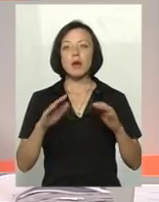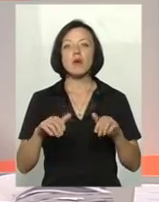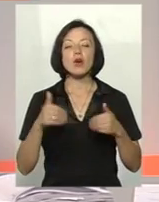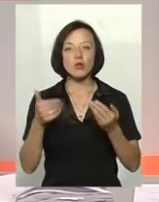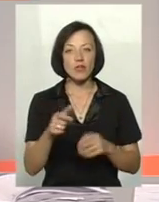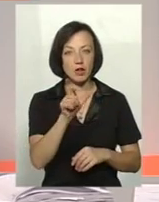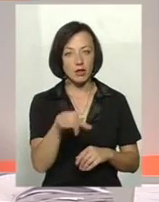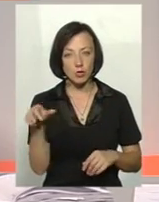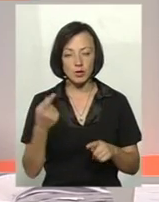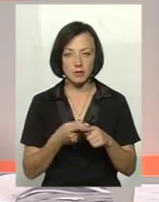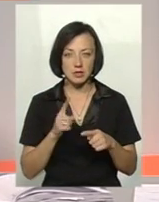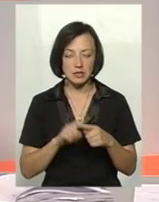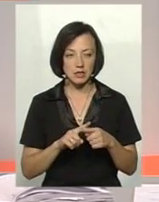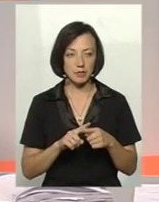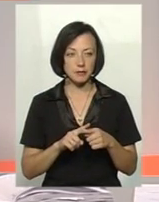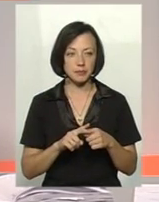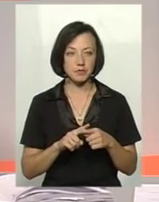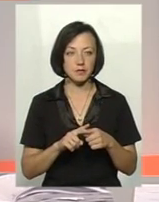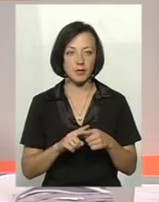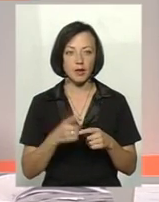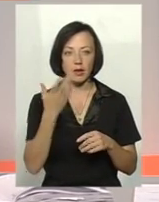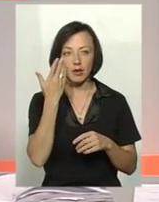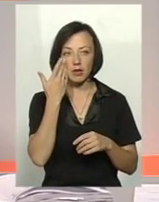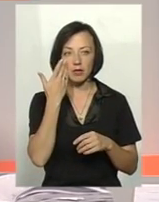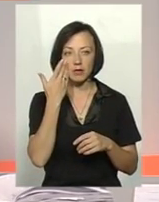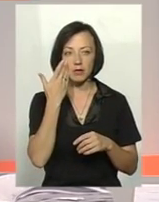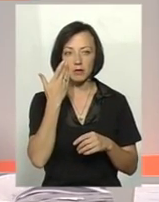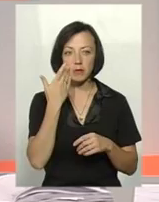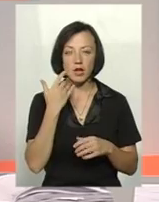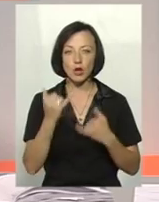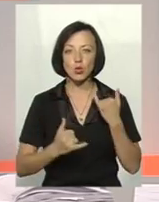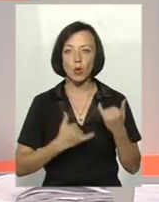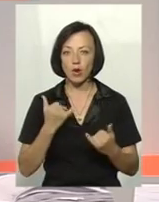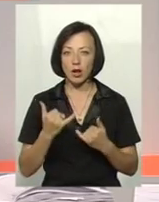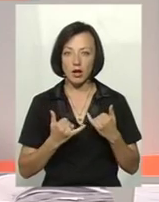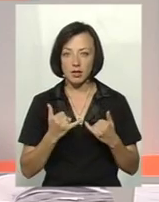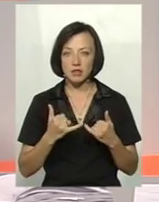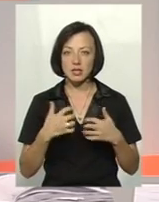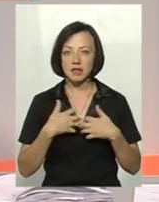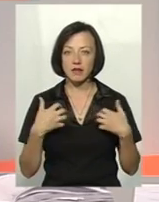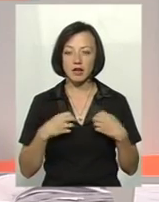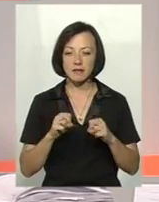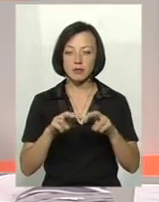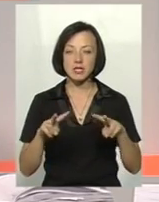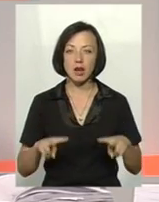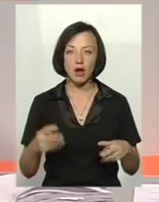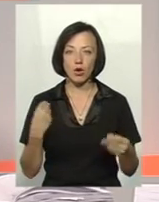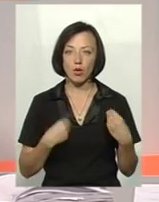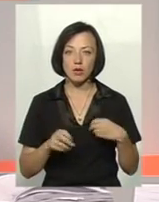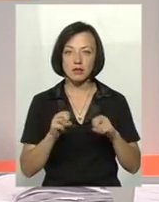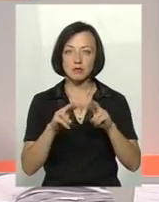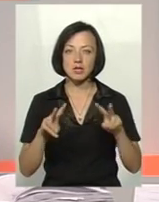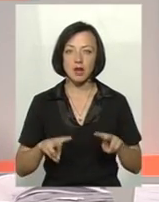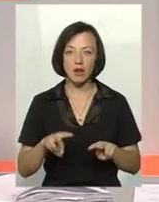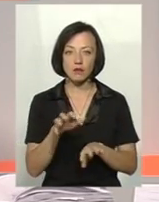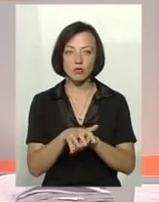громадянинам, це, значить, при догляді за тваринами мати спеціальний одяг, спеціальне взюття, спеціальні